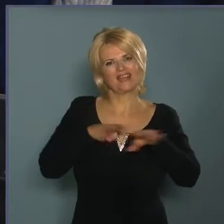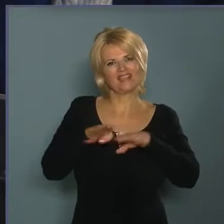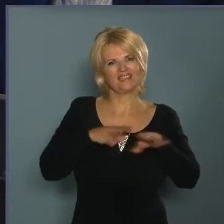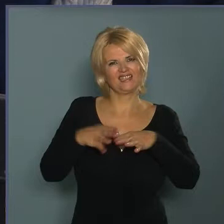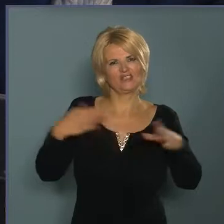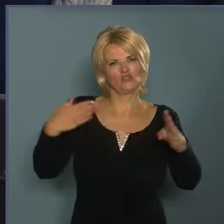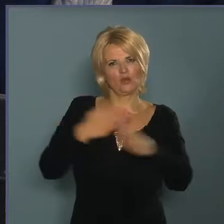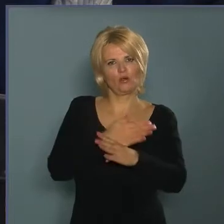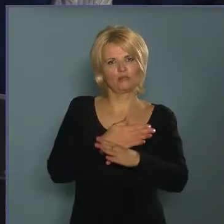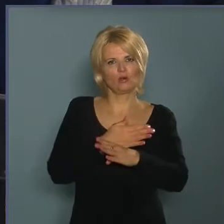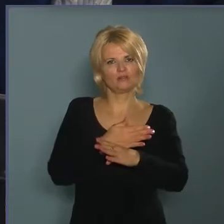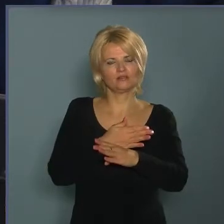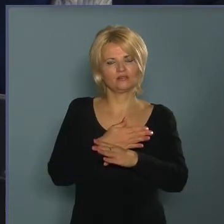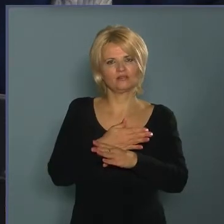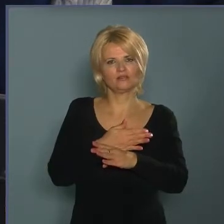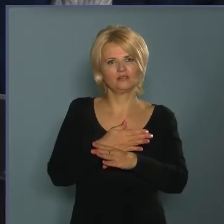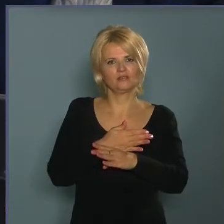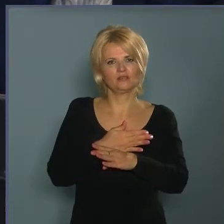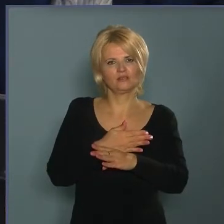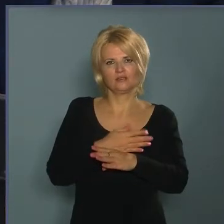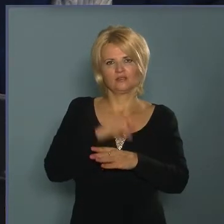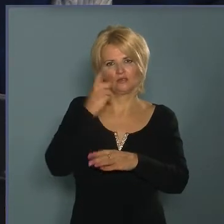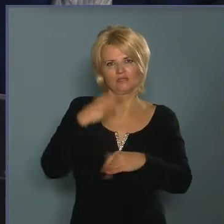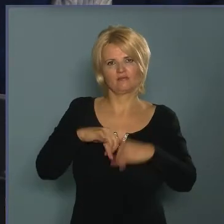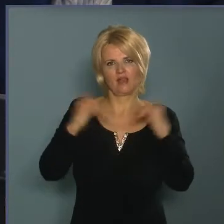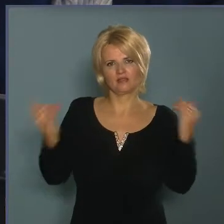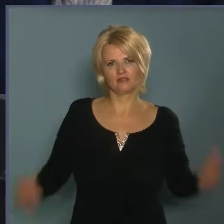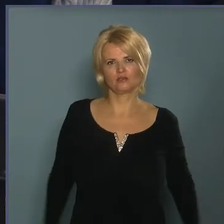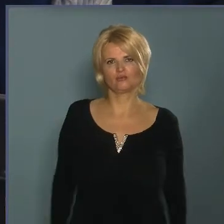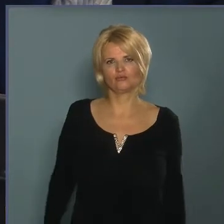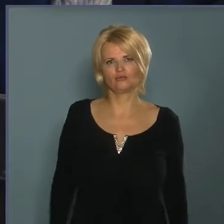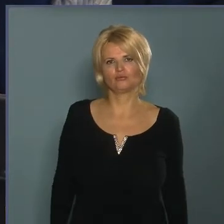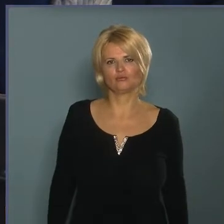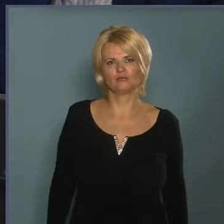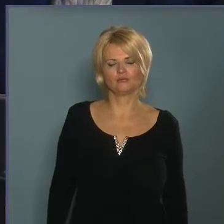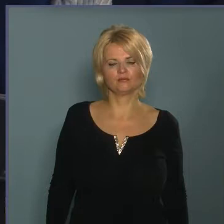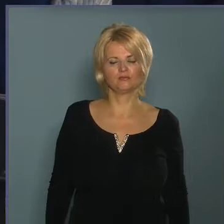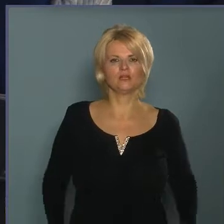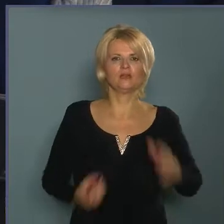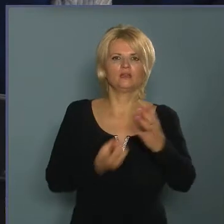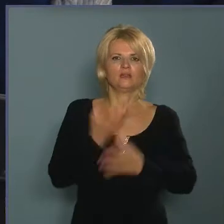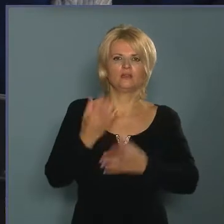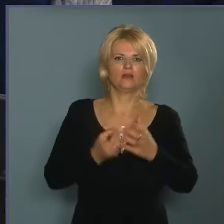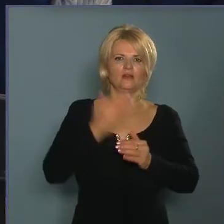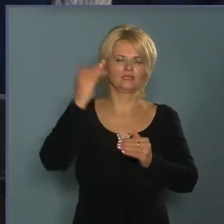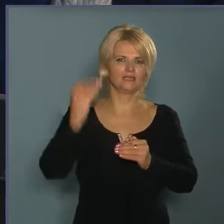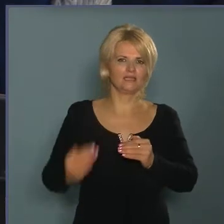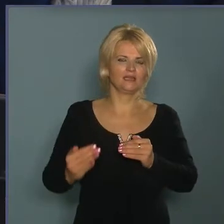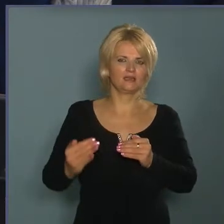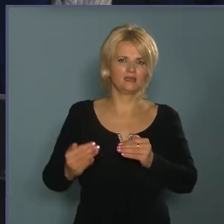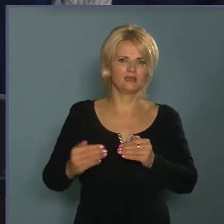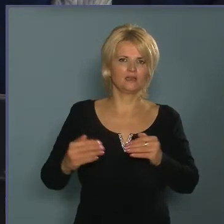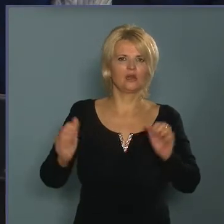fejlesztéseinek. Föltöltjük és nyilván a tavasz időszakig bár